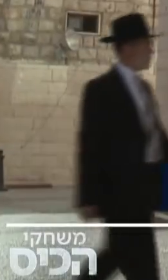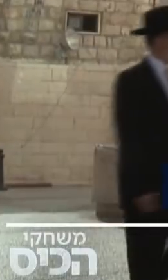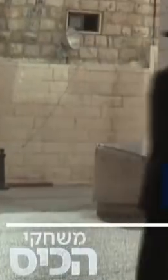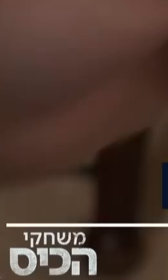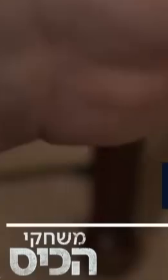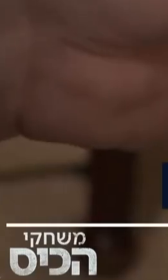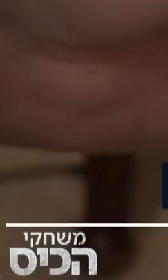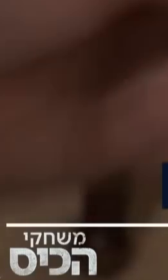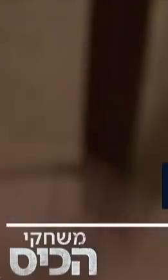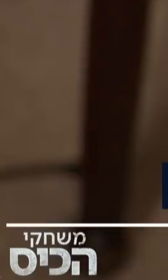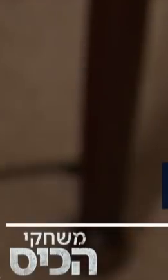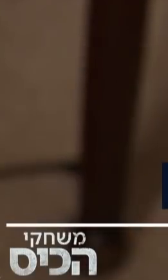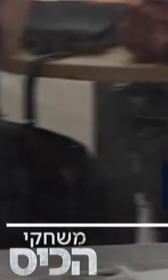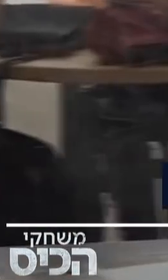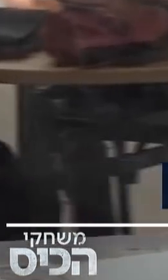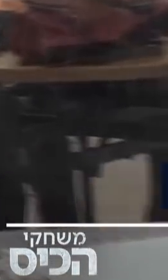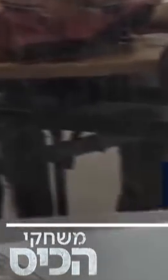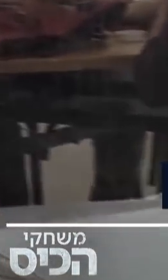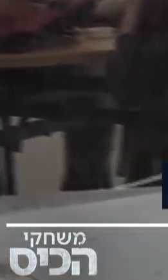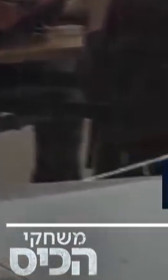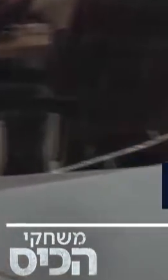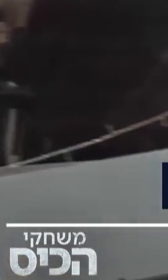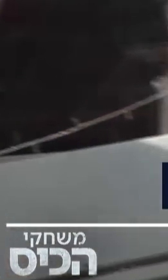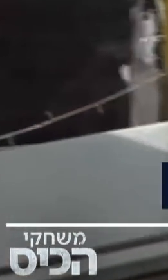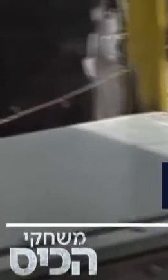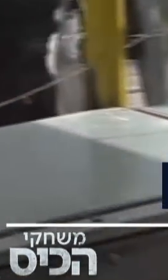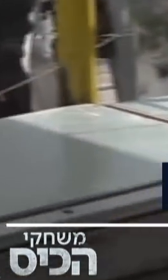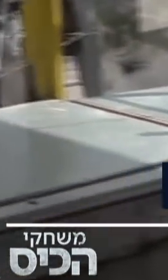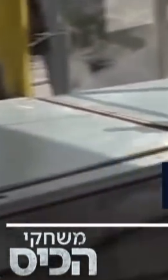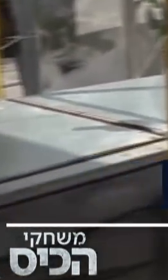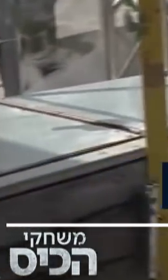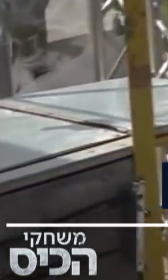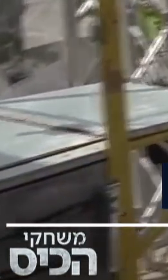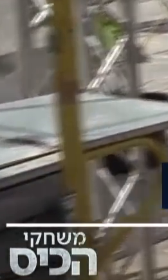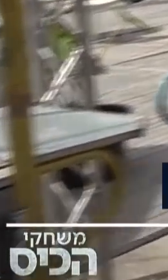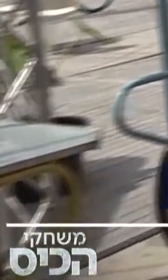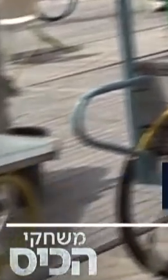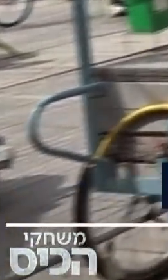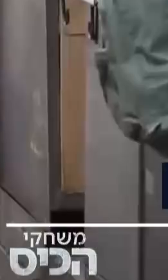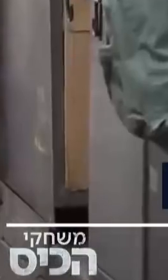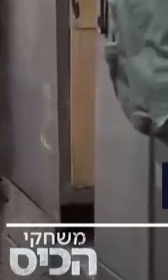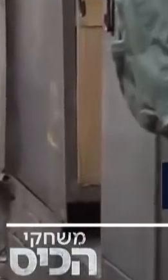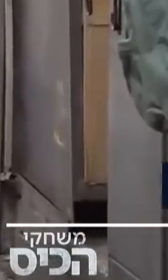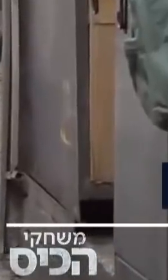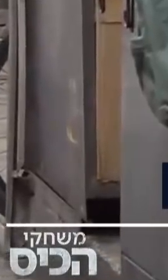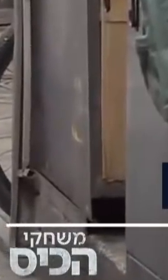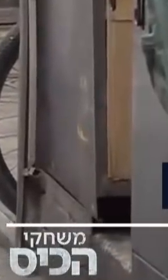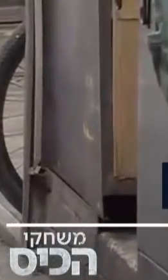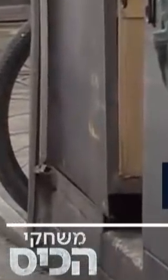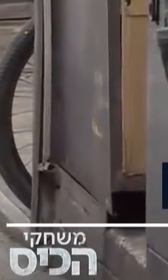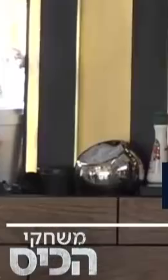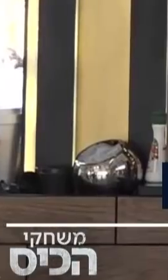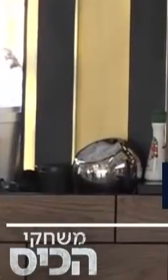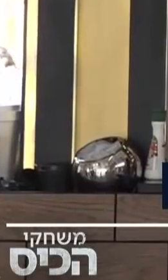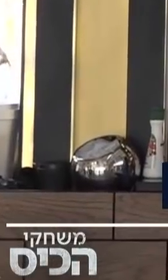ההשראי צמצמו בשנה שעברה את האשראי שנתנו לעסקים זהירים בשישה אחוזים ביחס ל-2019 בעקבות משבר